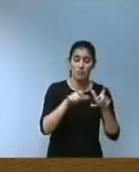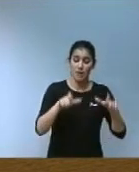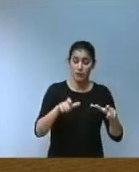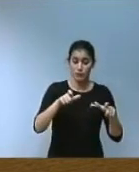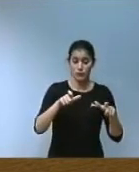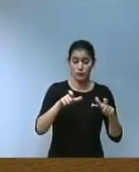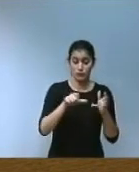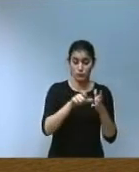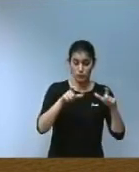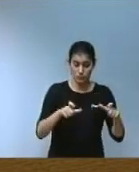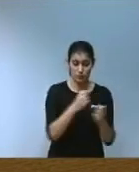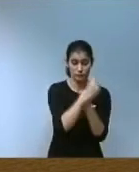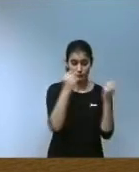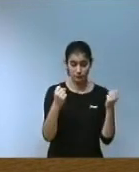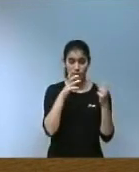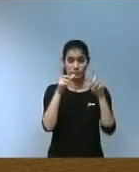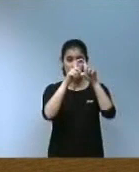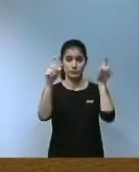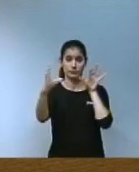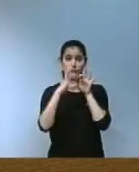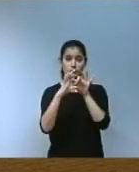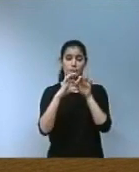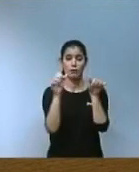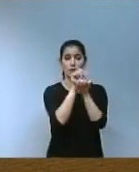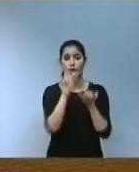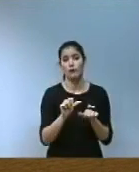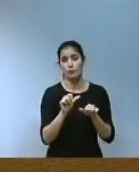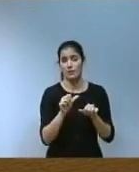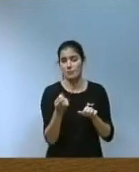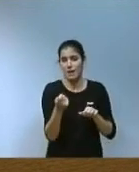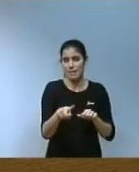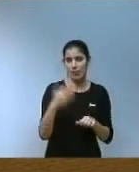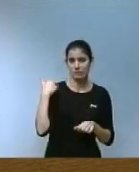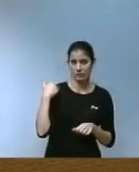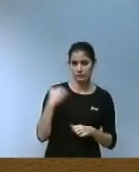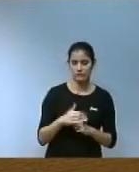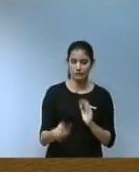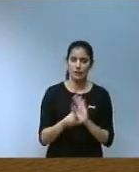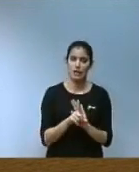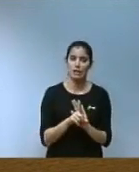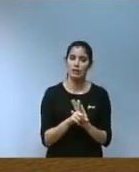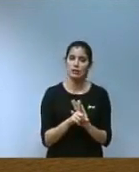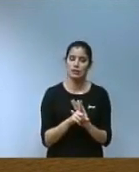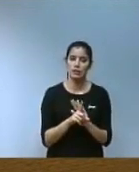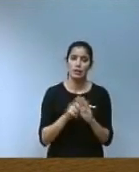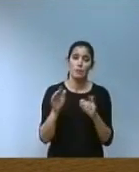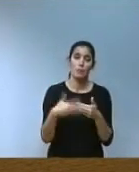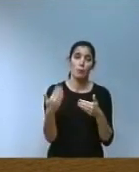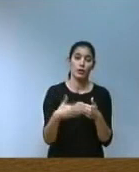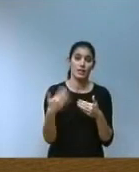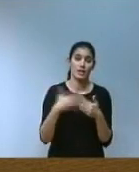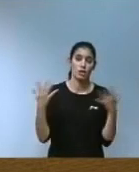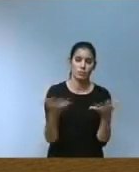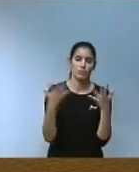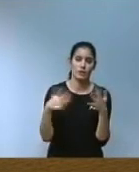la col·laboració entre empreses comercials mitjançant amb fórmules similars a les engegades en la llei de modernització i promoció de les àrees